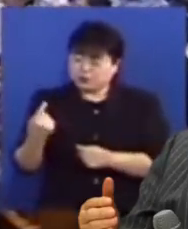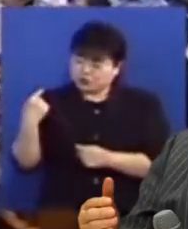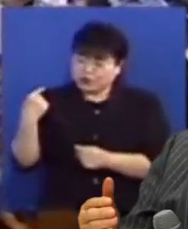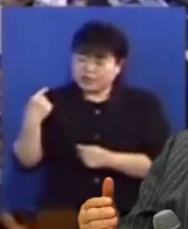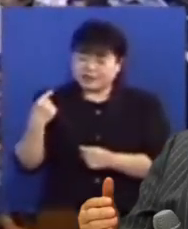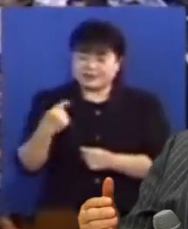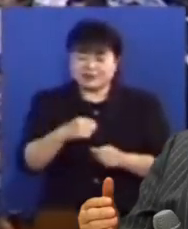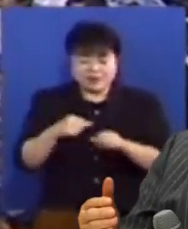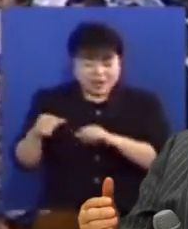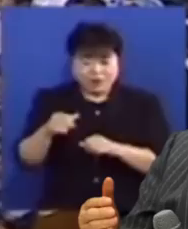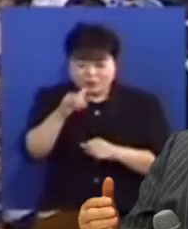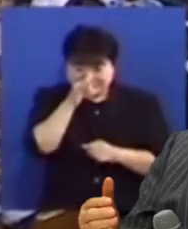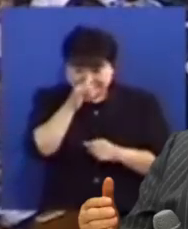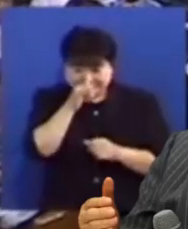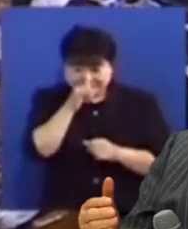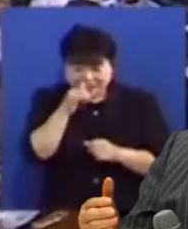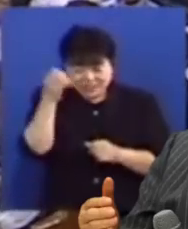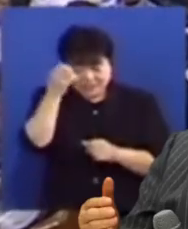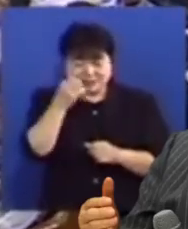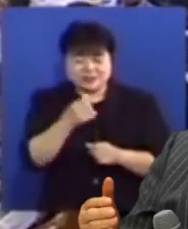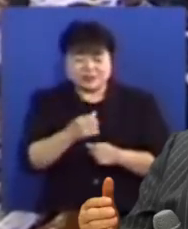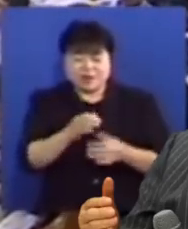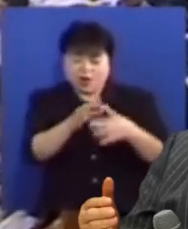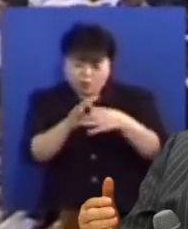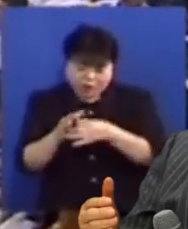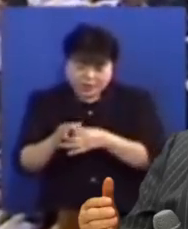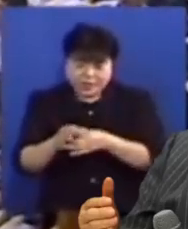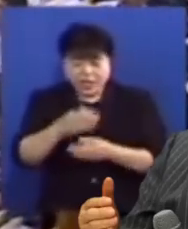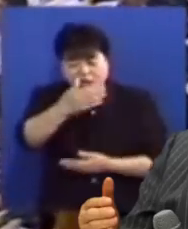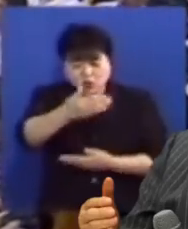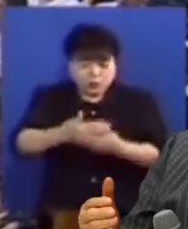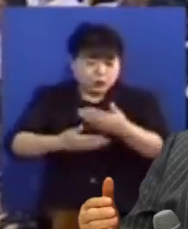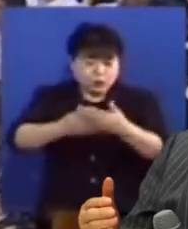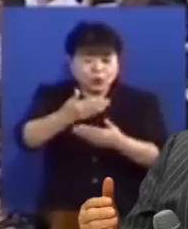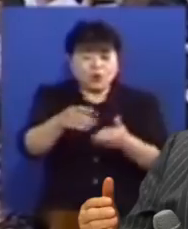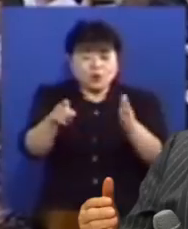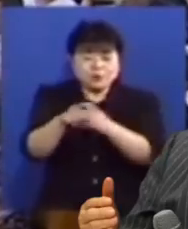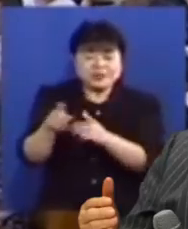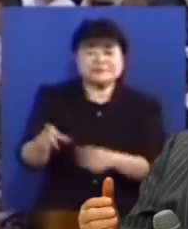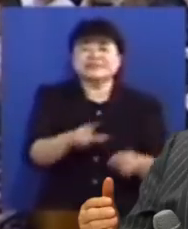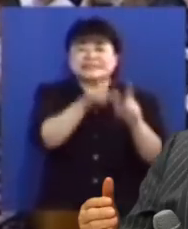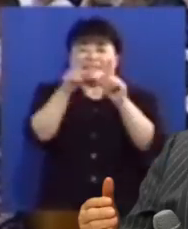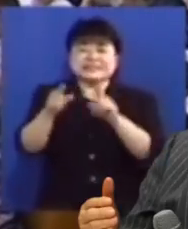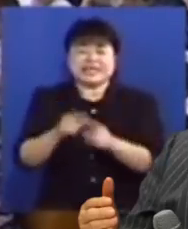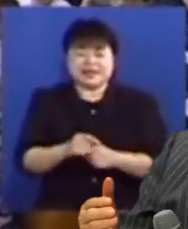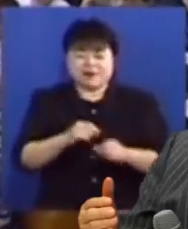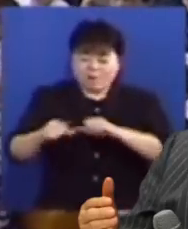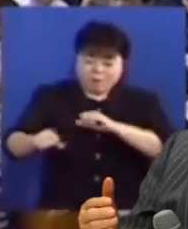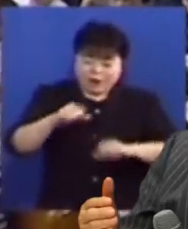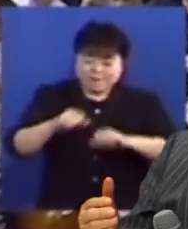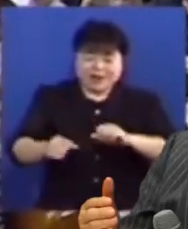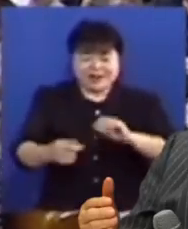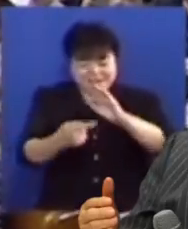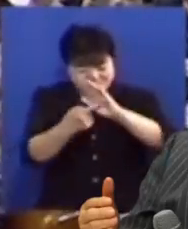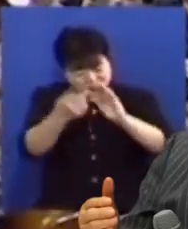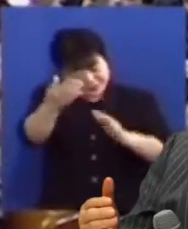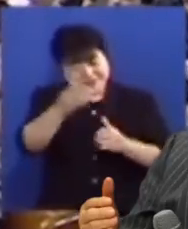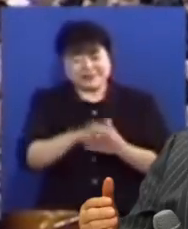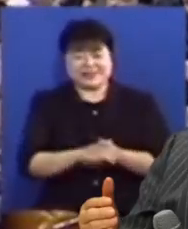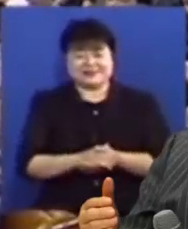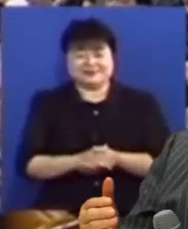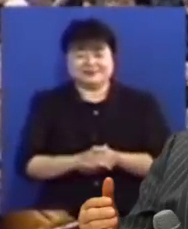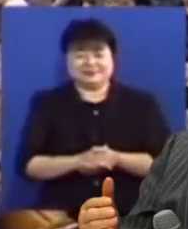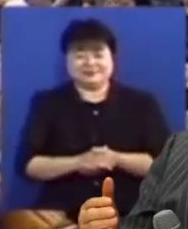역사하는 때에 살고 있어서 성령과의 관계와 교통이 신앙생활에 활발하게 이루어져야만 되는 것입니다